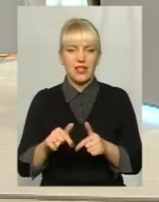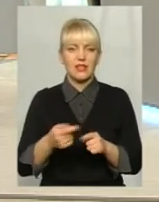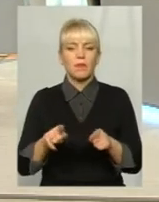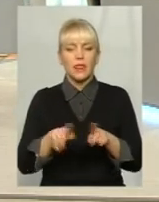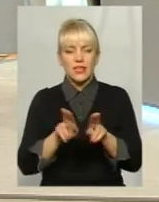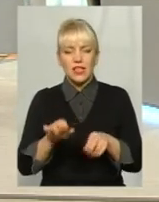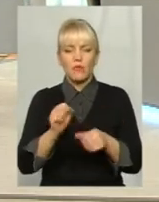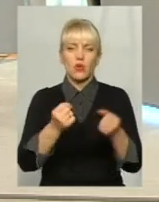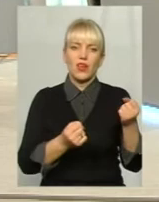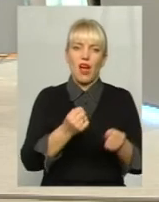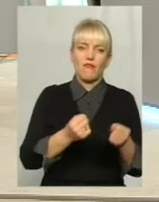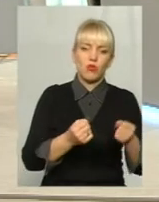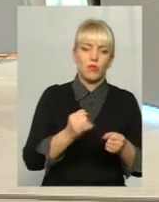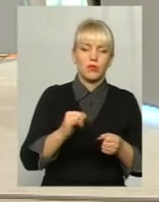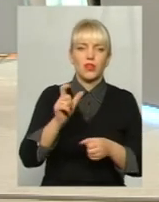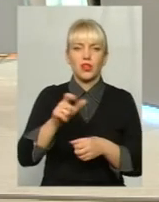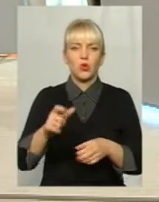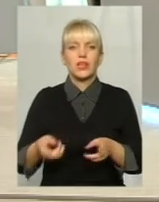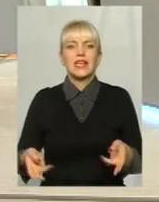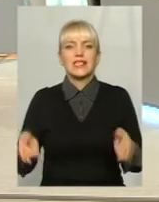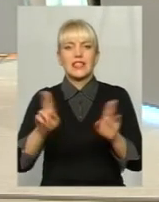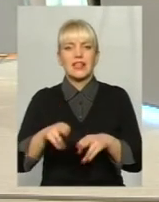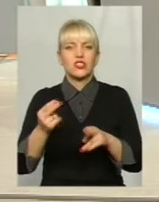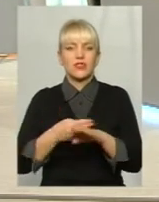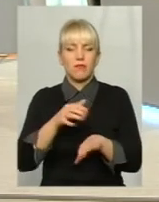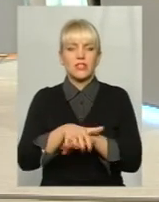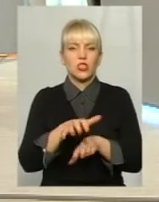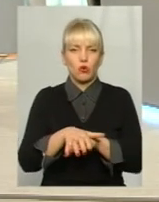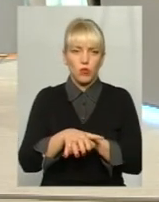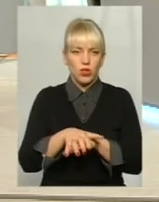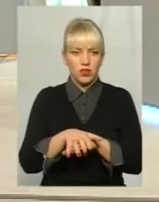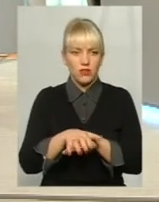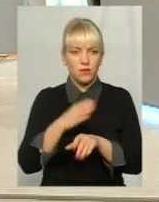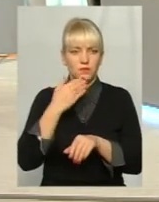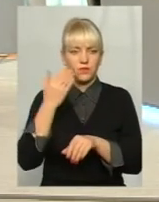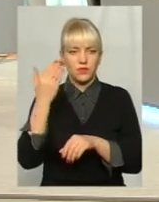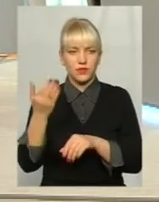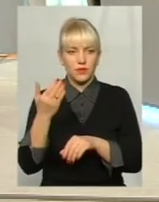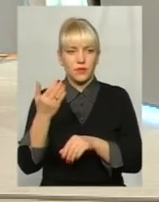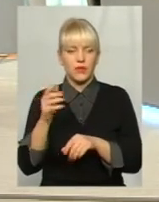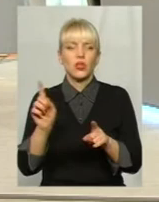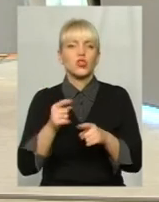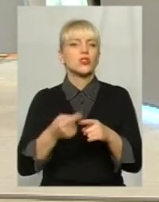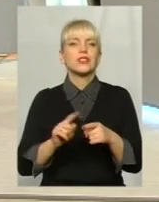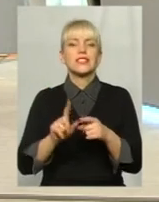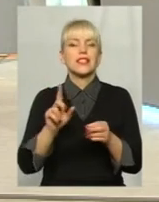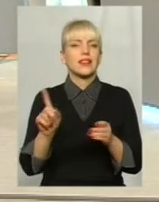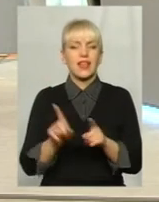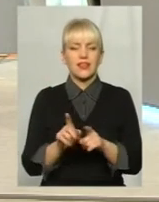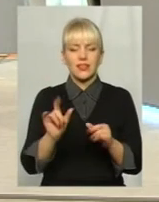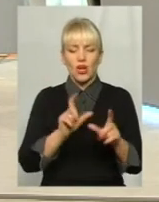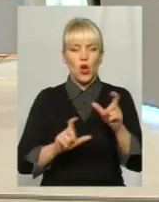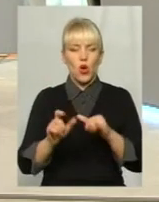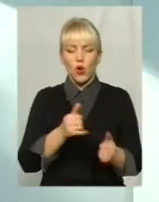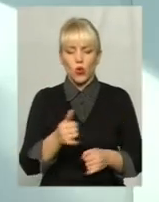прості пішоходи залишаться без гуми. Хтось на чобуттях, хтось на цьому. Що це за розчин? І для чого? Ви